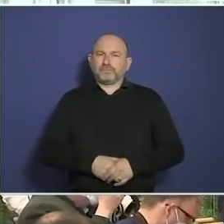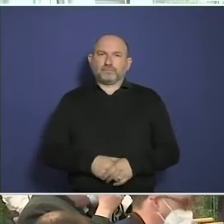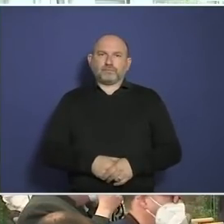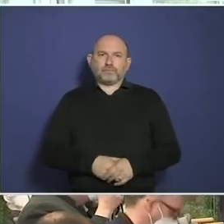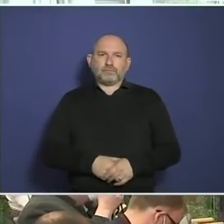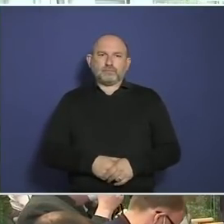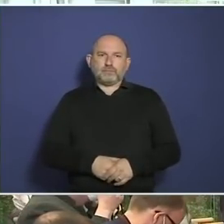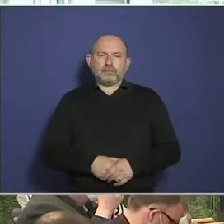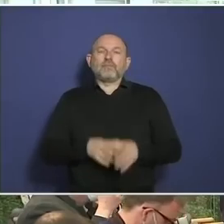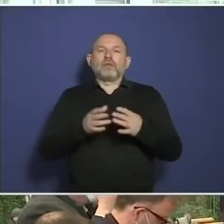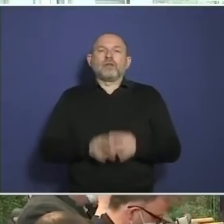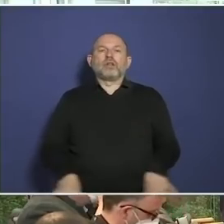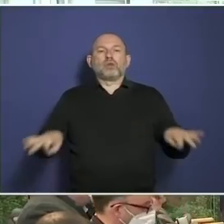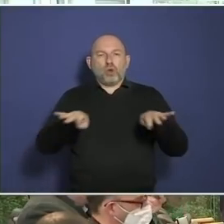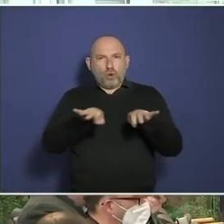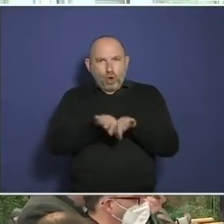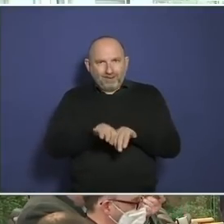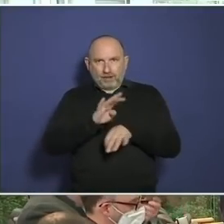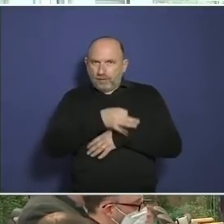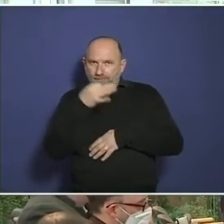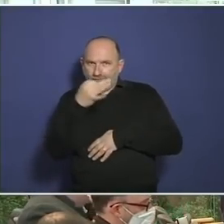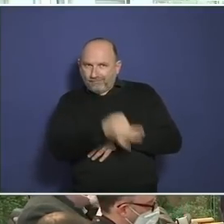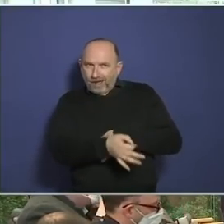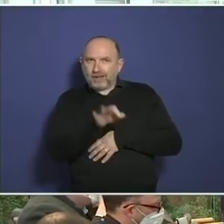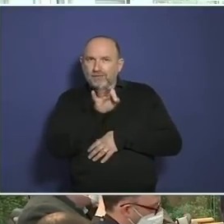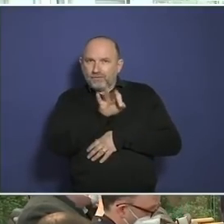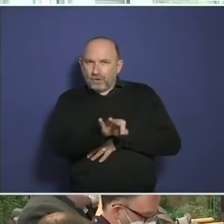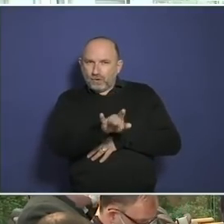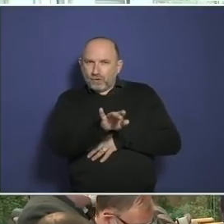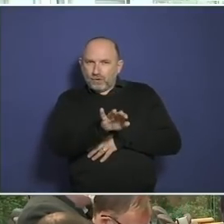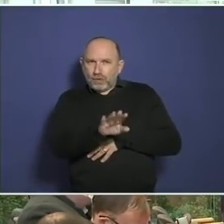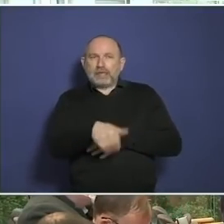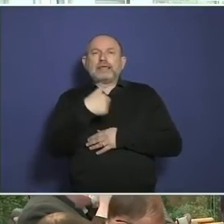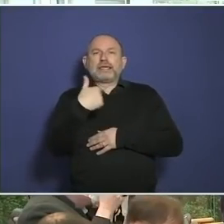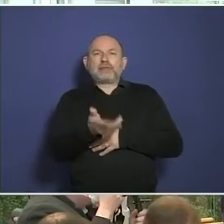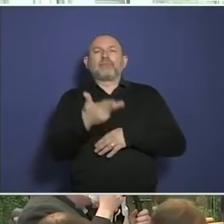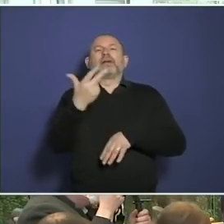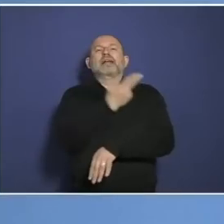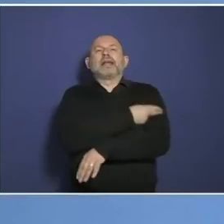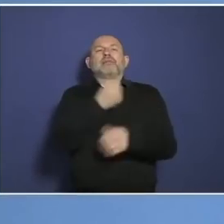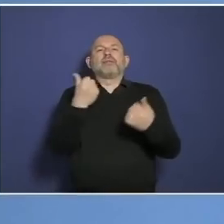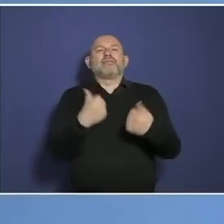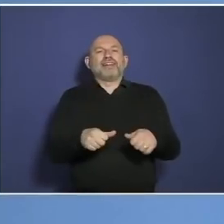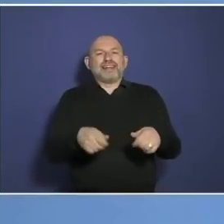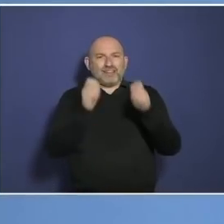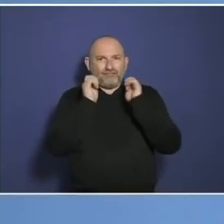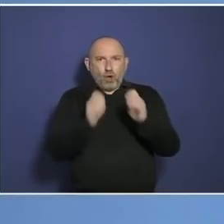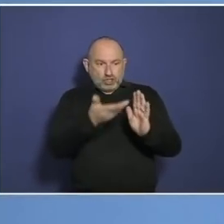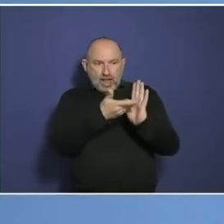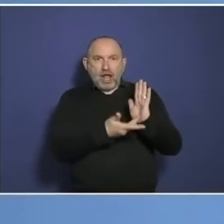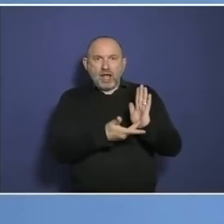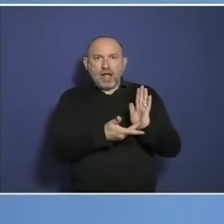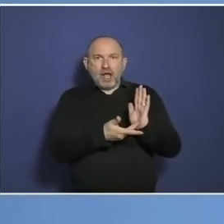Frage an Sie, Prof. Lauterbach. Gibt es Teile des Impfpflichtvorschlags, die Sie nun trotzdem